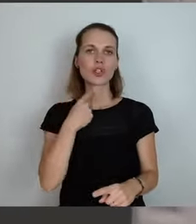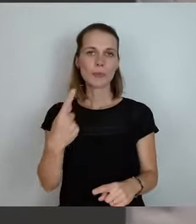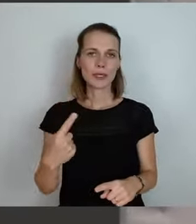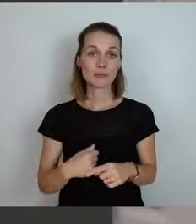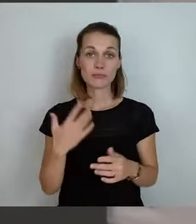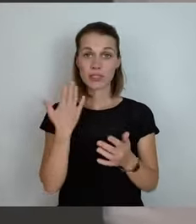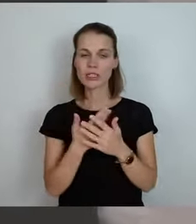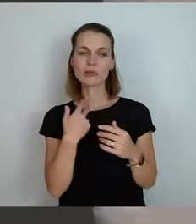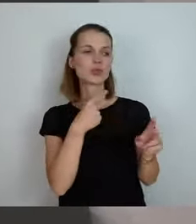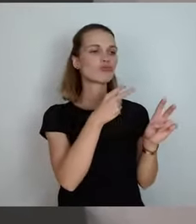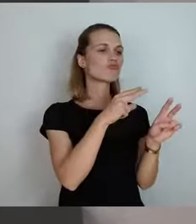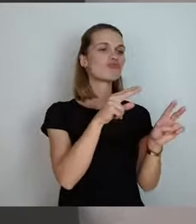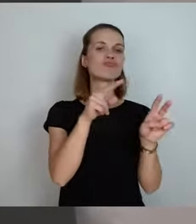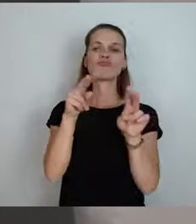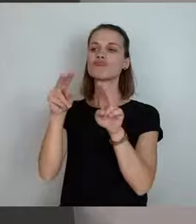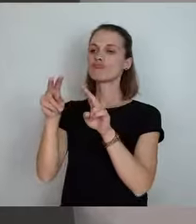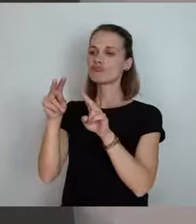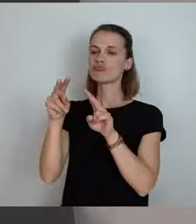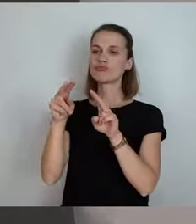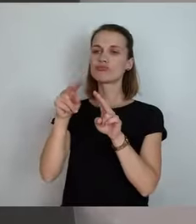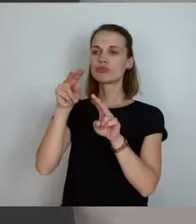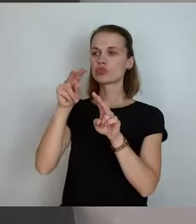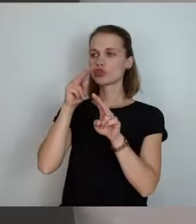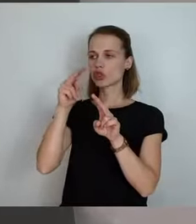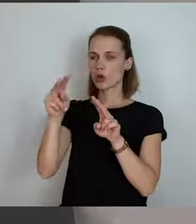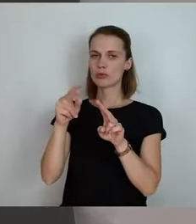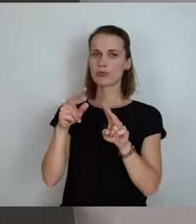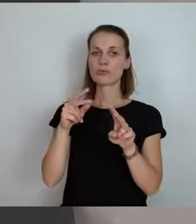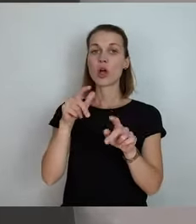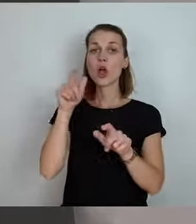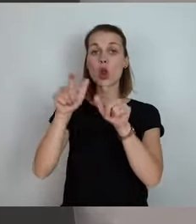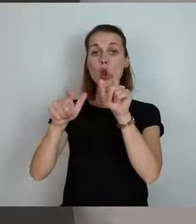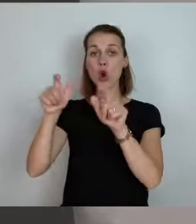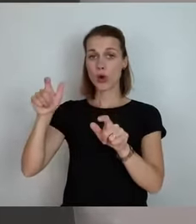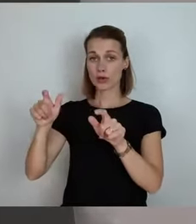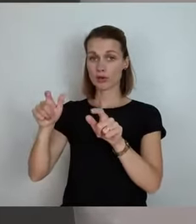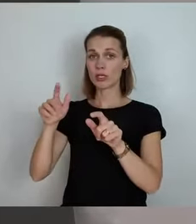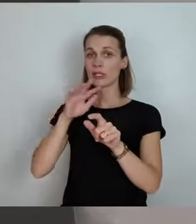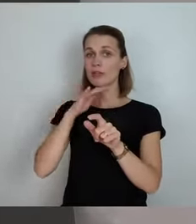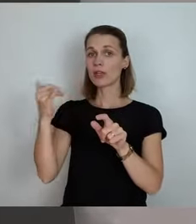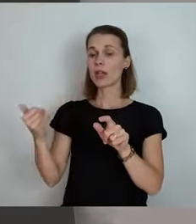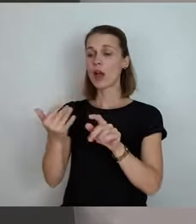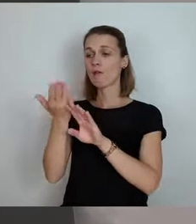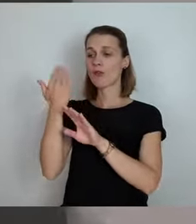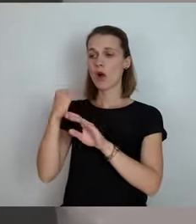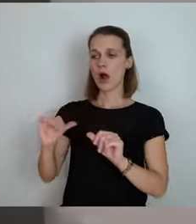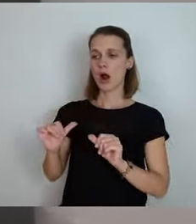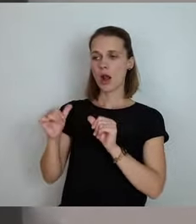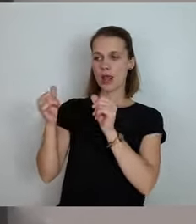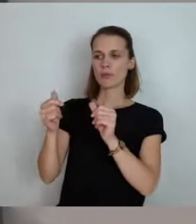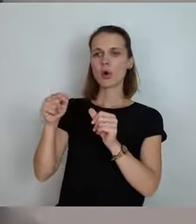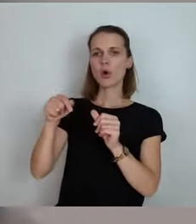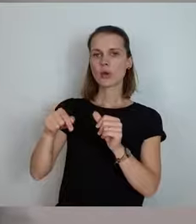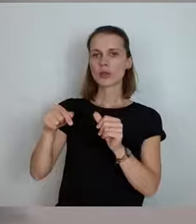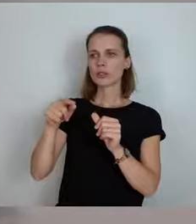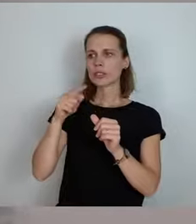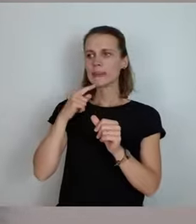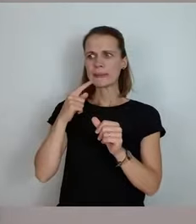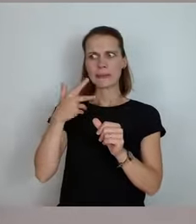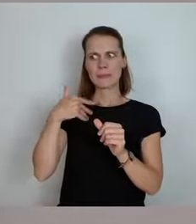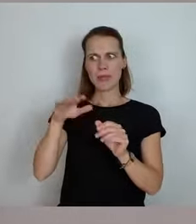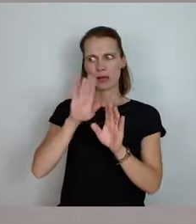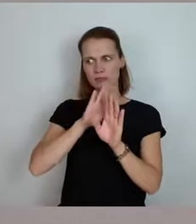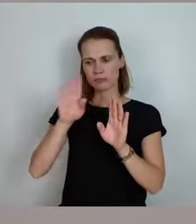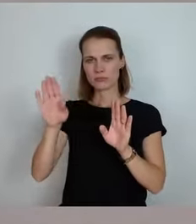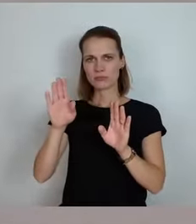Da habe ich Leute, die ich die Jahre zuvor erlebt habe, von denen ich auch heute immer mehr der Meinung bin, sie sind wirklich in Richtung Rechtsextreme unterwegs, mit denen